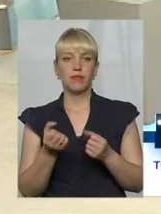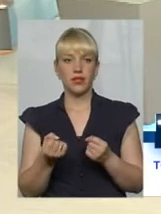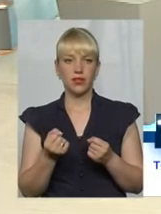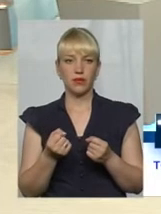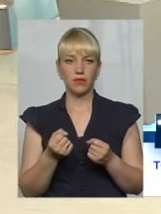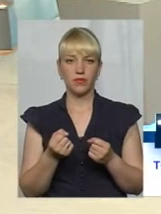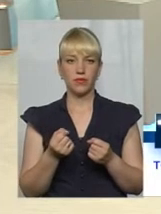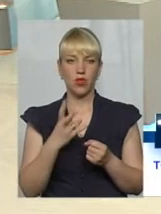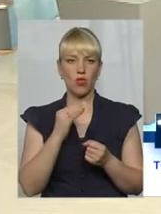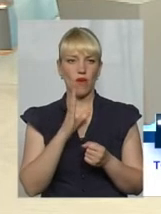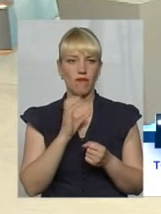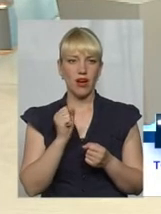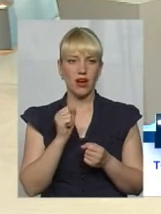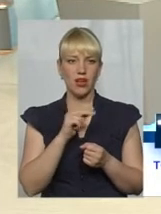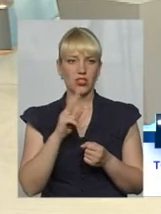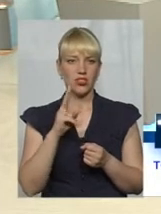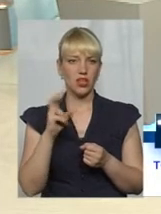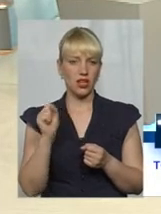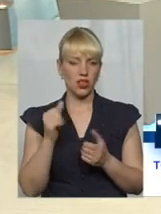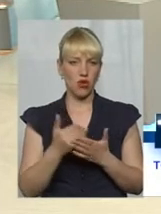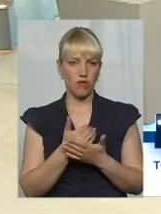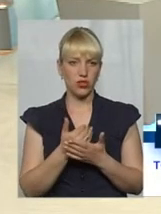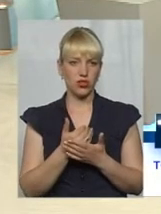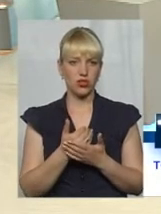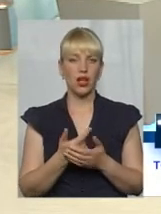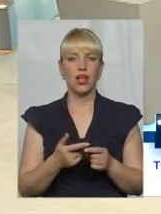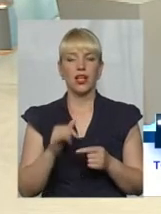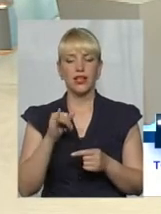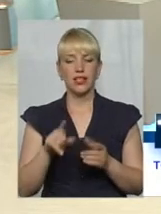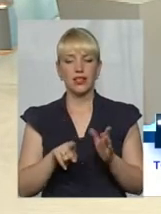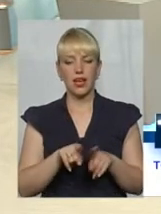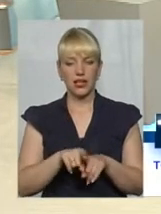попасти. Новачка. І ще таке питання. Ми в Заричанській 40